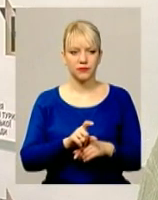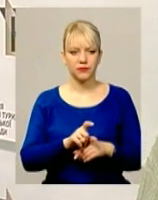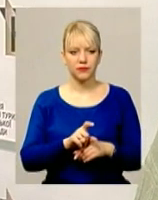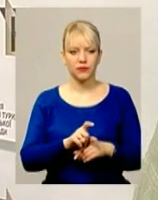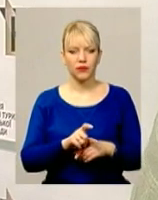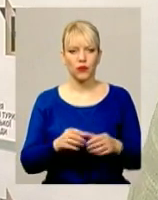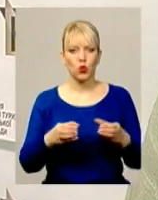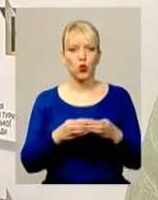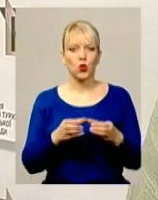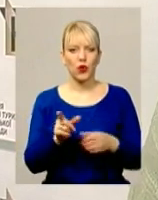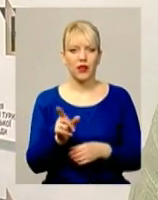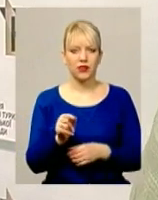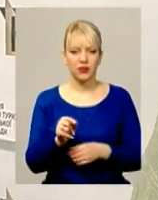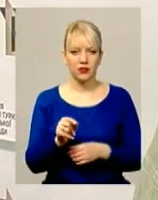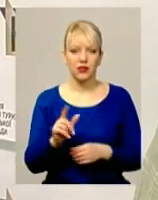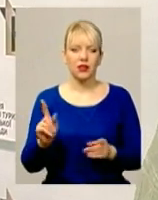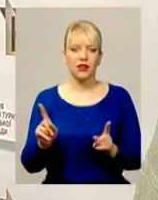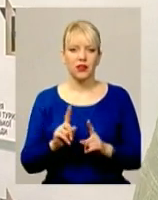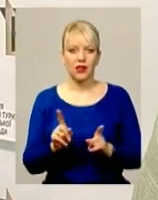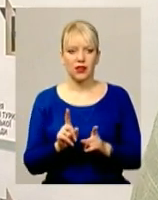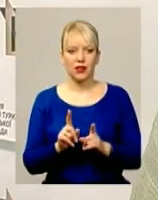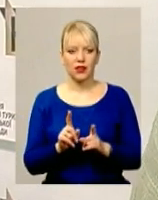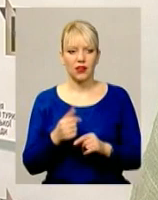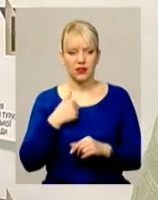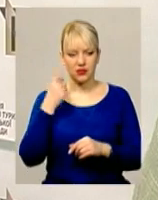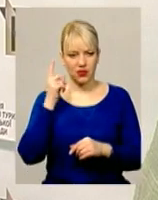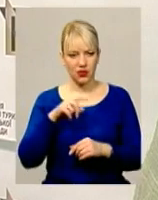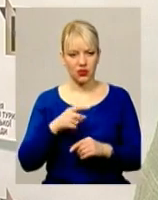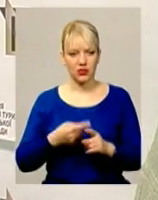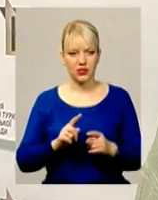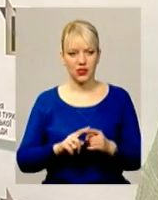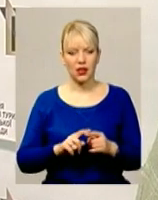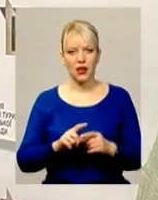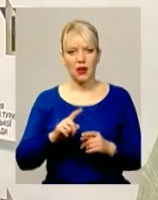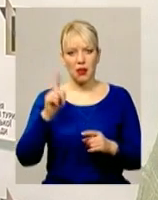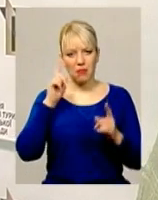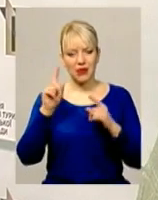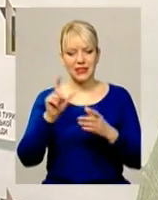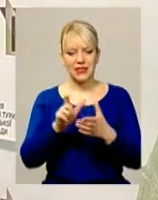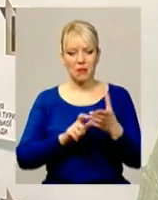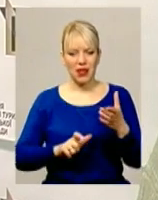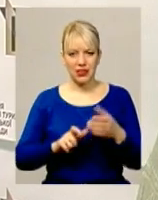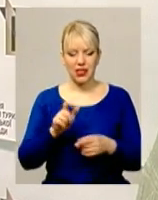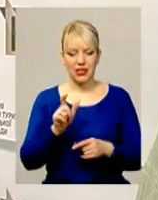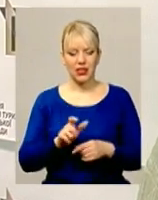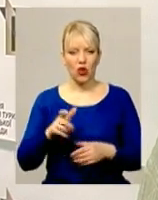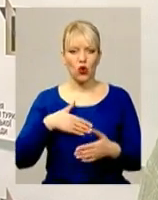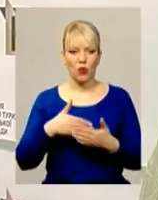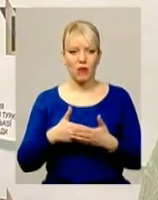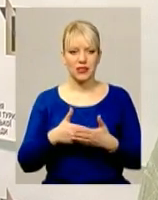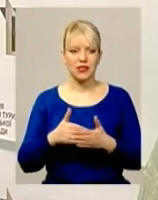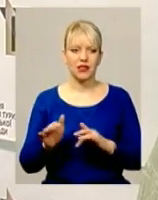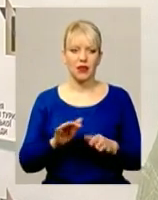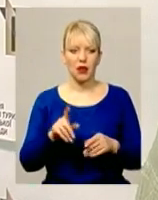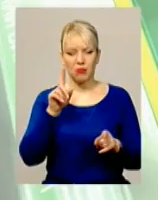дует, який я знаю, це письменники, громадські діячі, брати